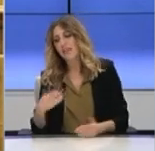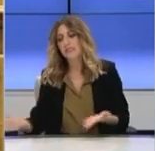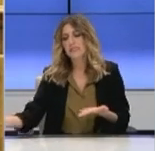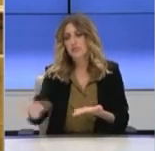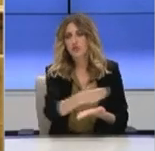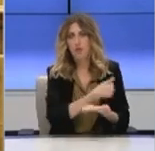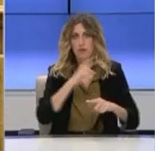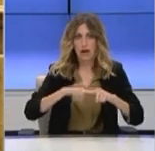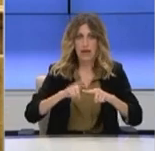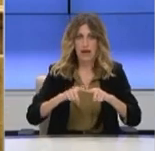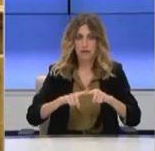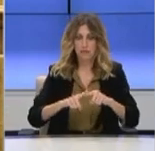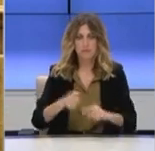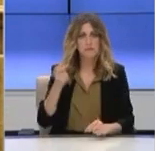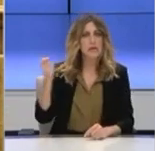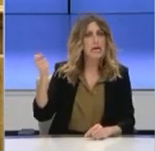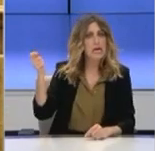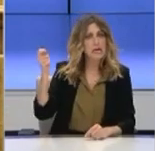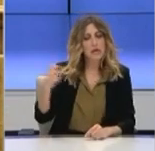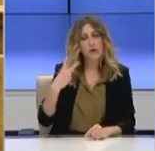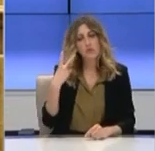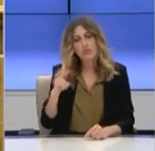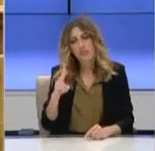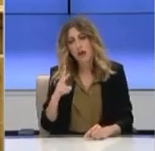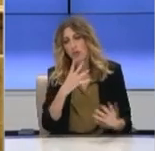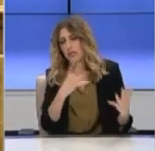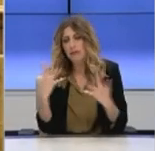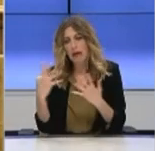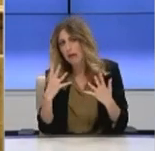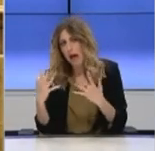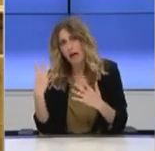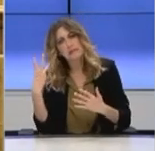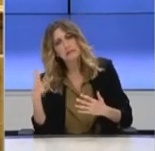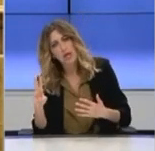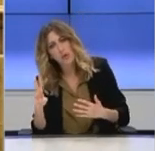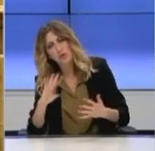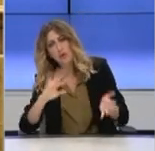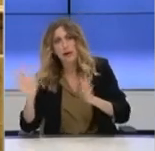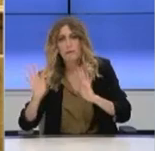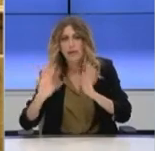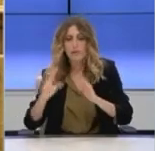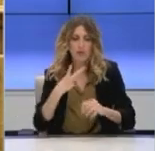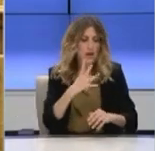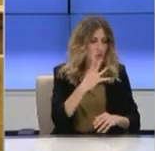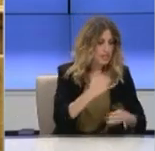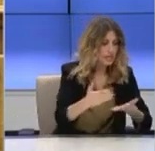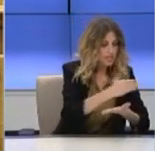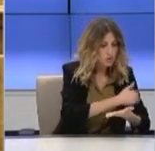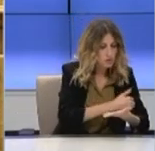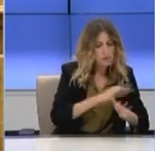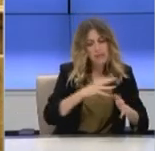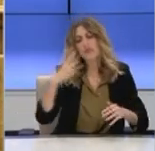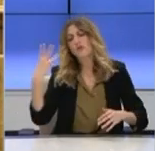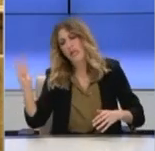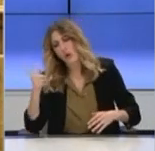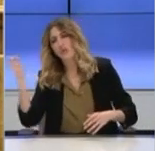είχαμε ένα χρέος θυμάστε του ΠΑΣΟΚ, 299, 300, κάπου εκεί. 240 το εισόδημα, γύρω στα 300